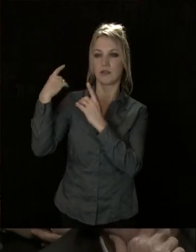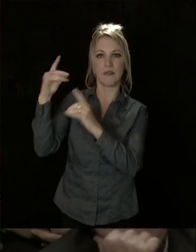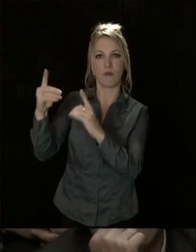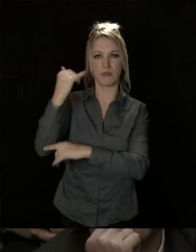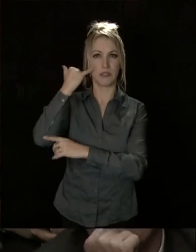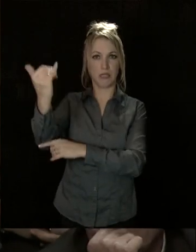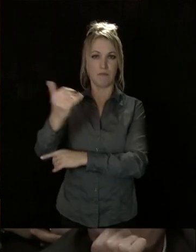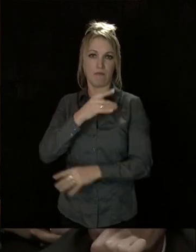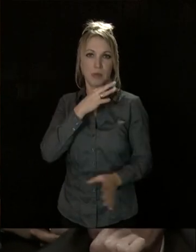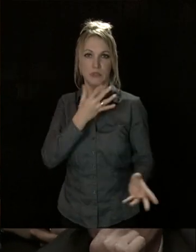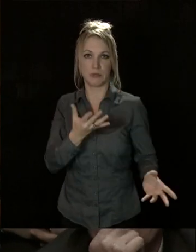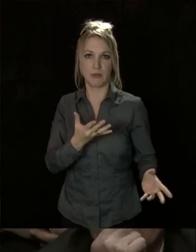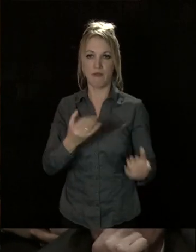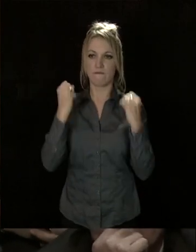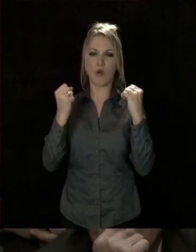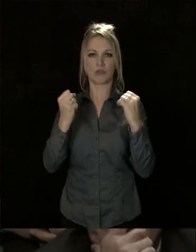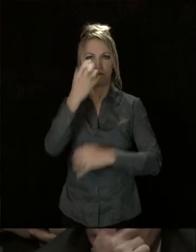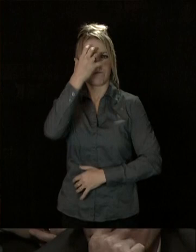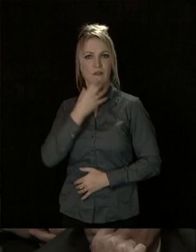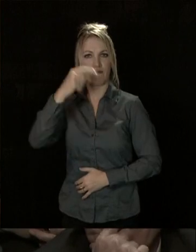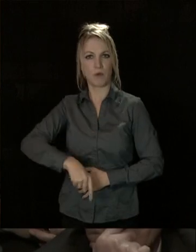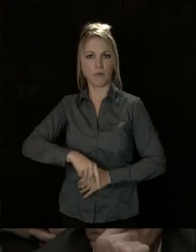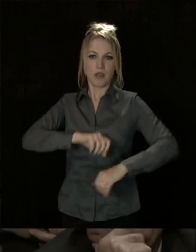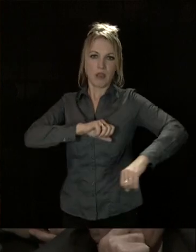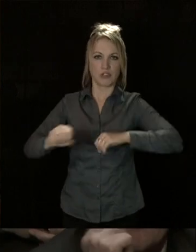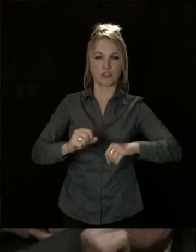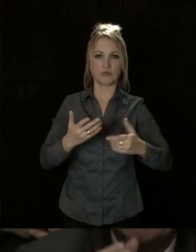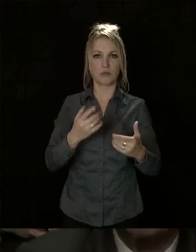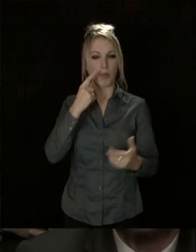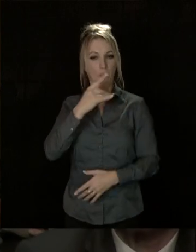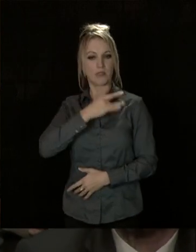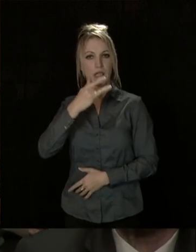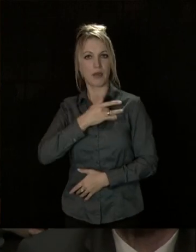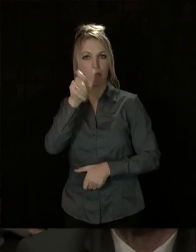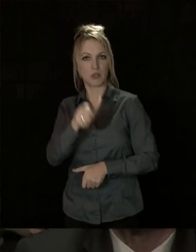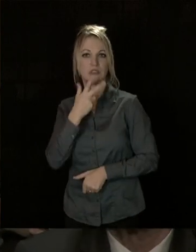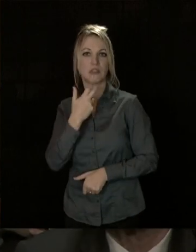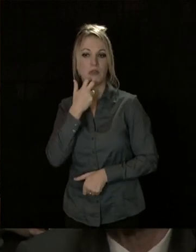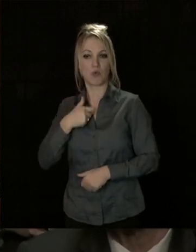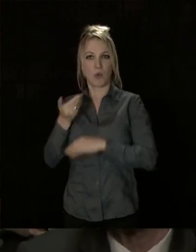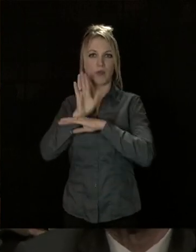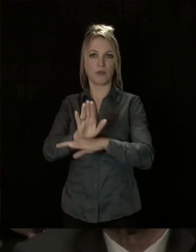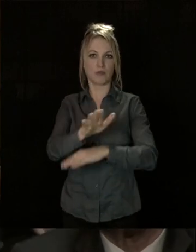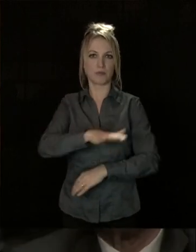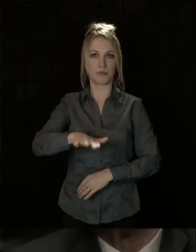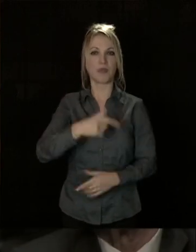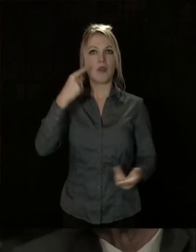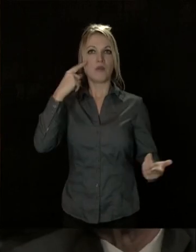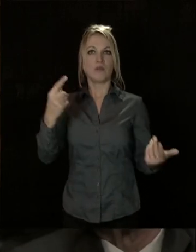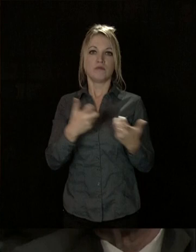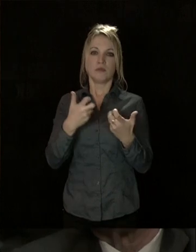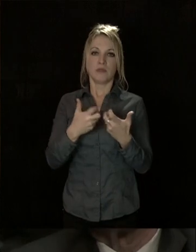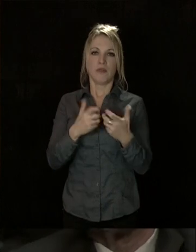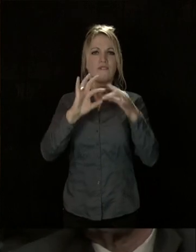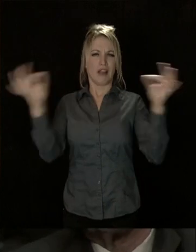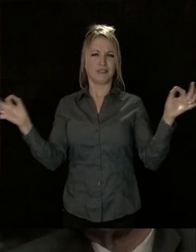idées avec la force et la vigueur nécessaires, ni d'agir dans l'intérêt des citoyens que l'on représente. Je pense beaucoup à